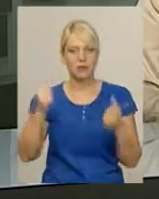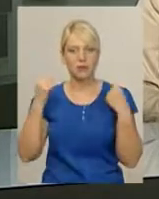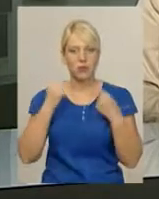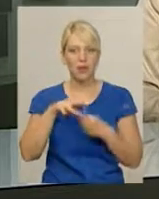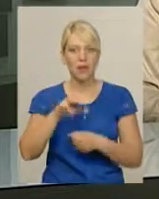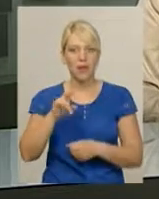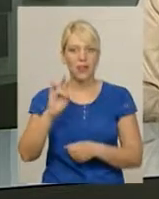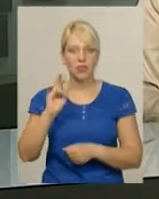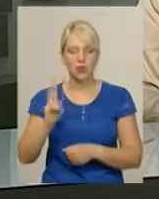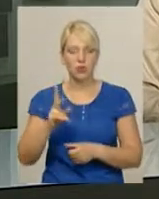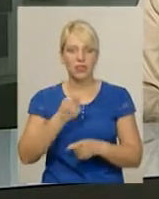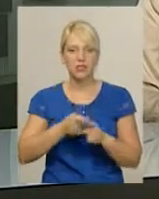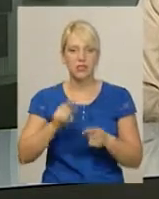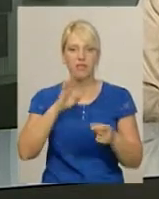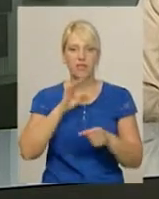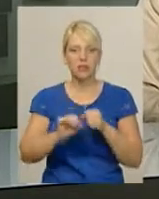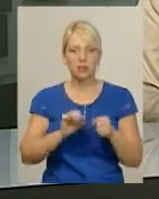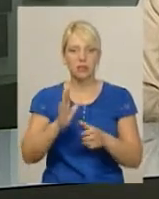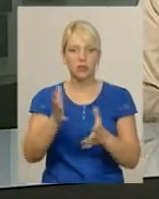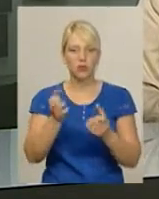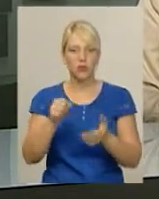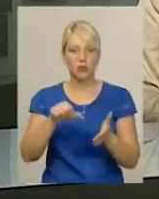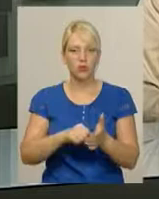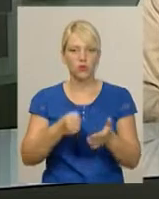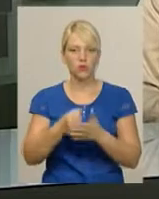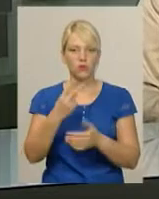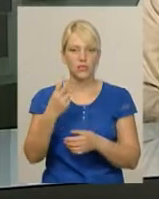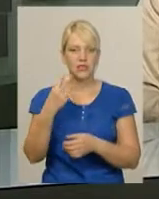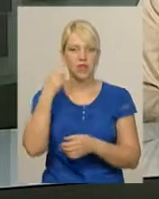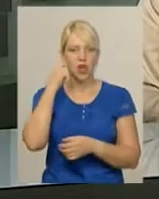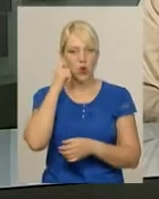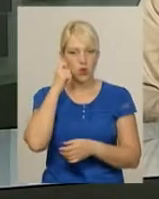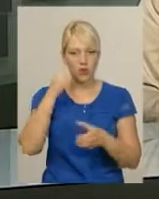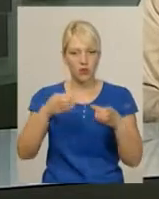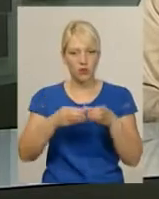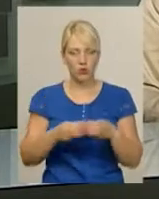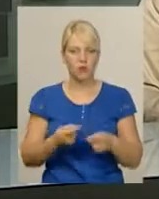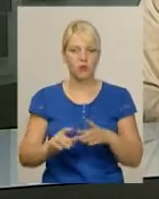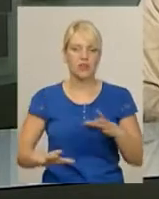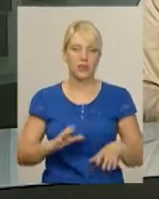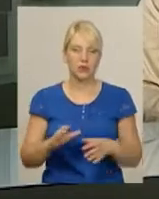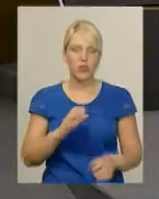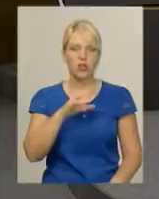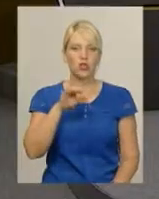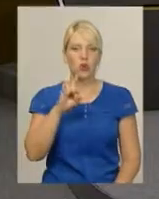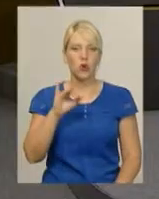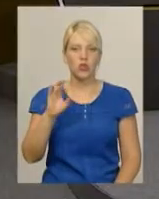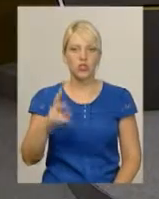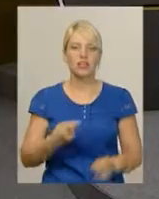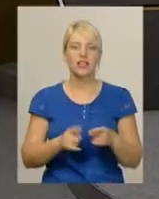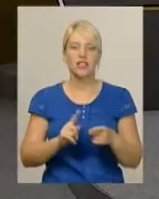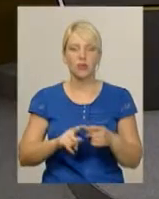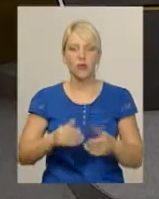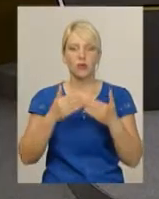Ця велосипедистка братиме участь у групі до 23 років. Тренує спортсменок Андрій Саражинський. На цьому наш